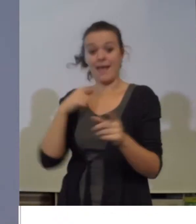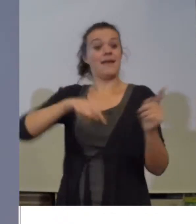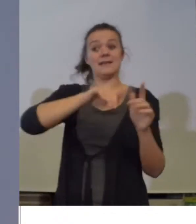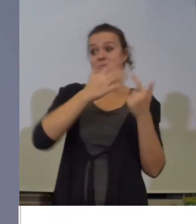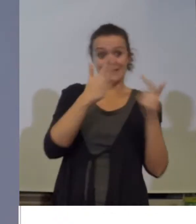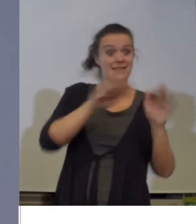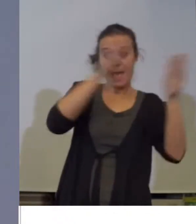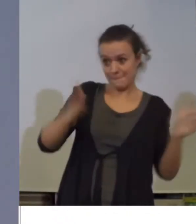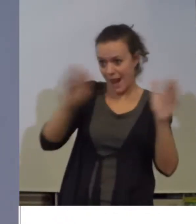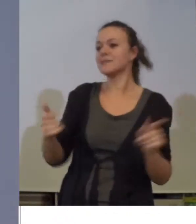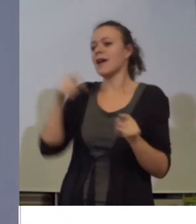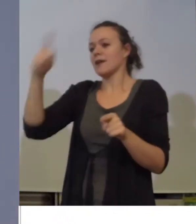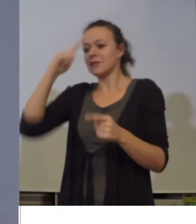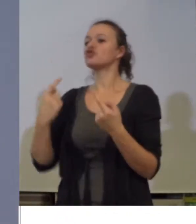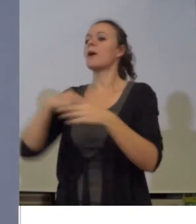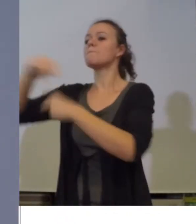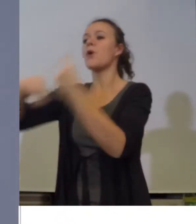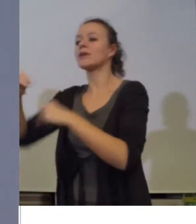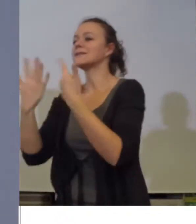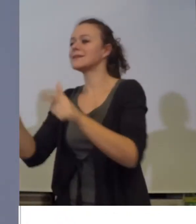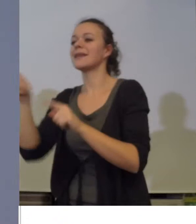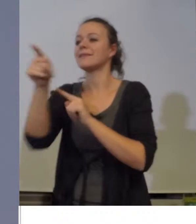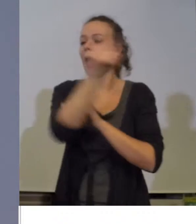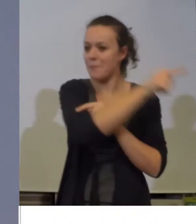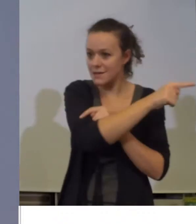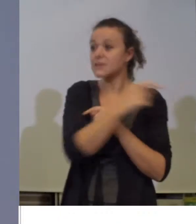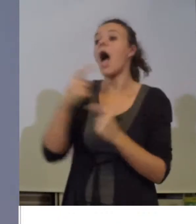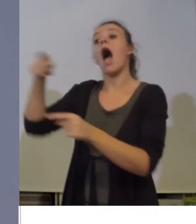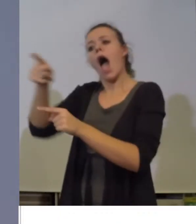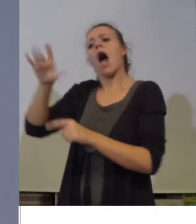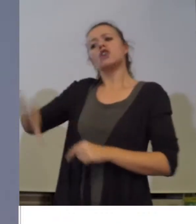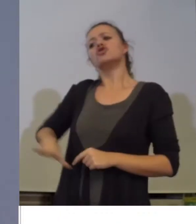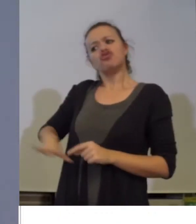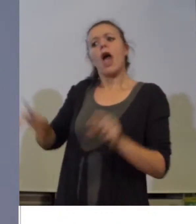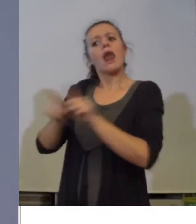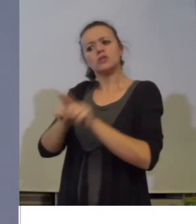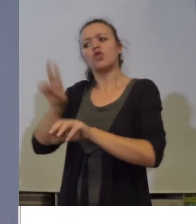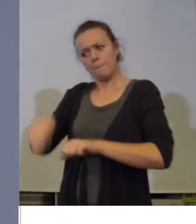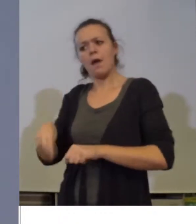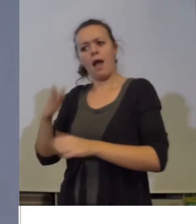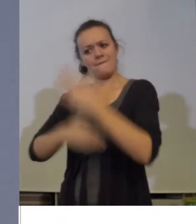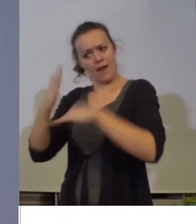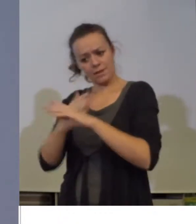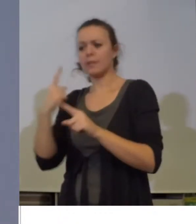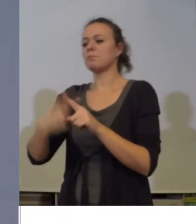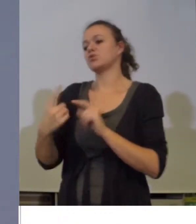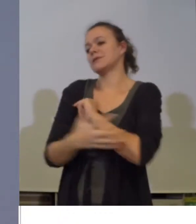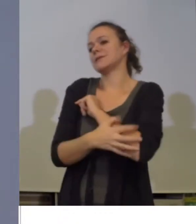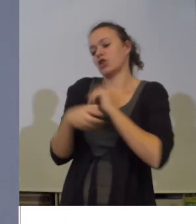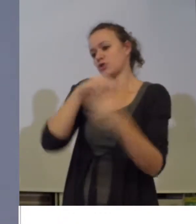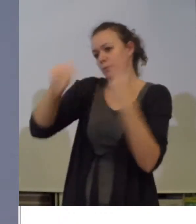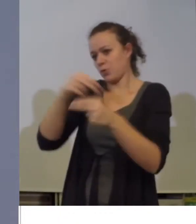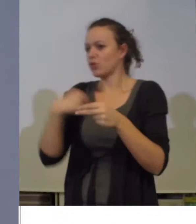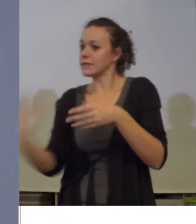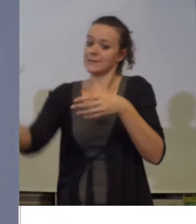uključili 17 porodica i 17 žena, što sa invaliditetom, što i siromašnih porodica.